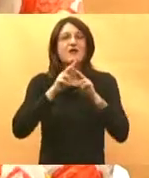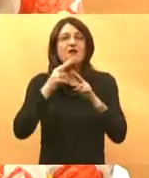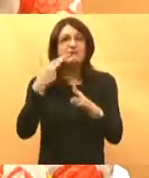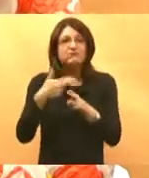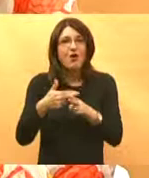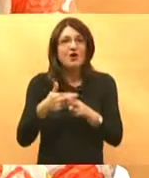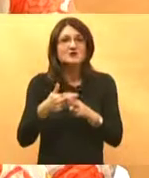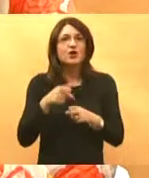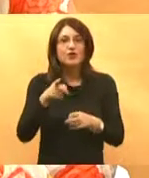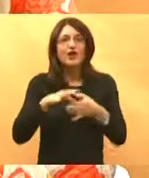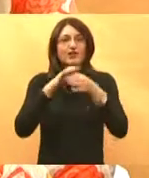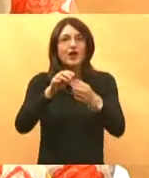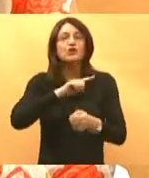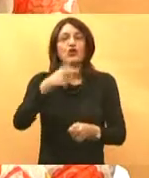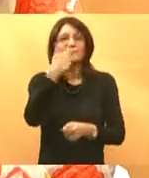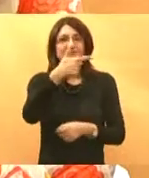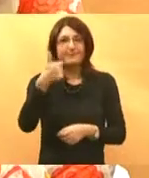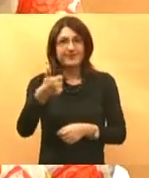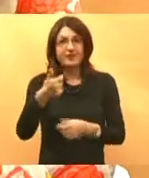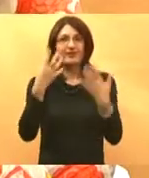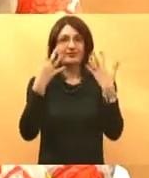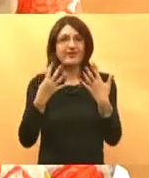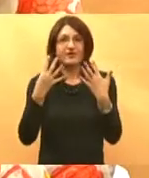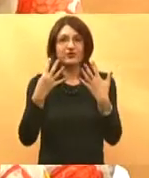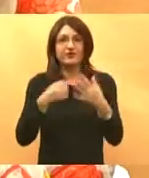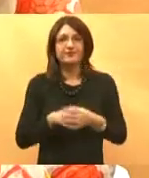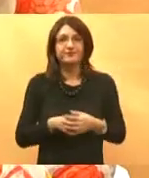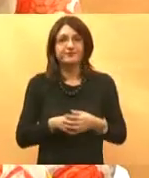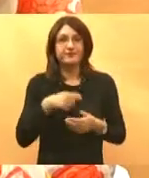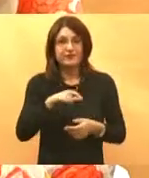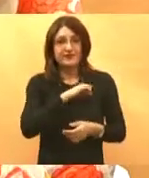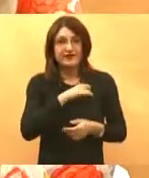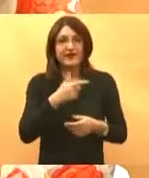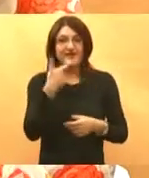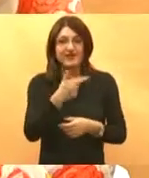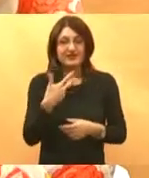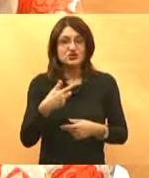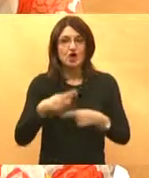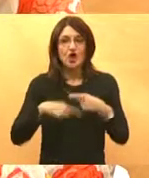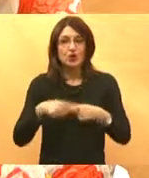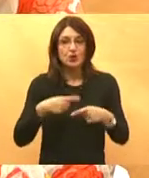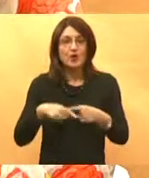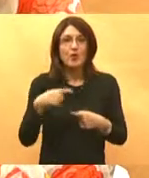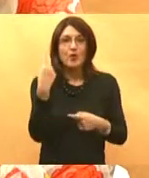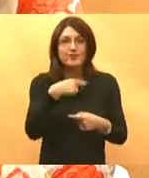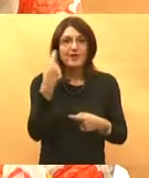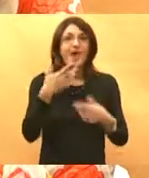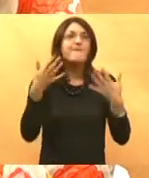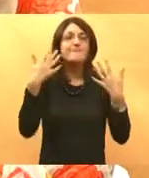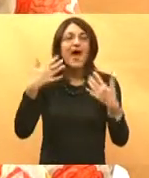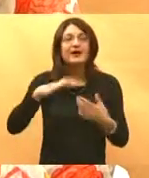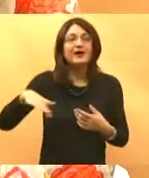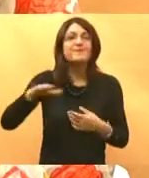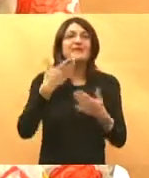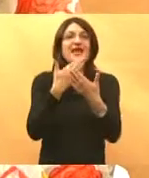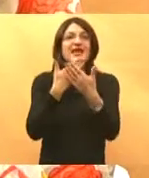a traje sve do 21. 9. Ono što će vas možda zanimati je 23. rujna u nedelju u parku Zrinjevac od 10